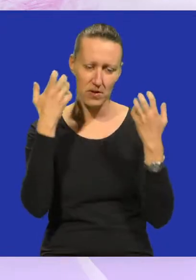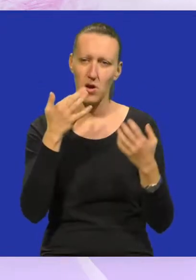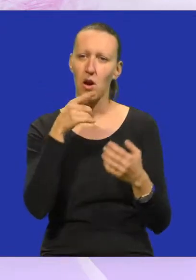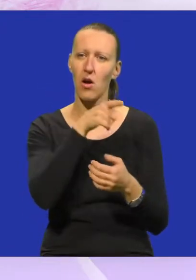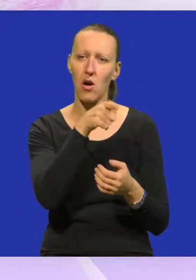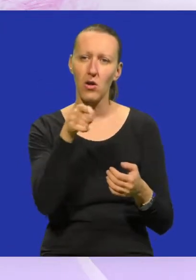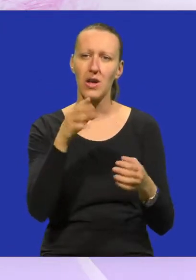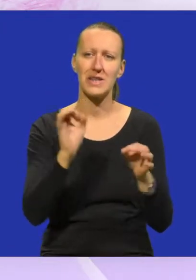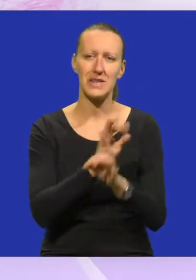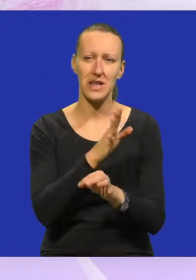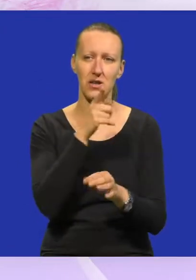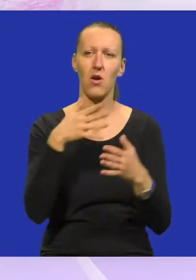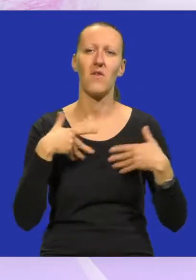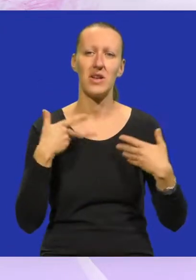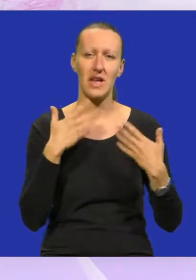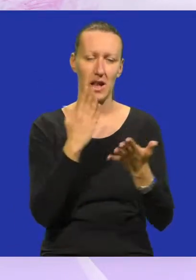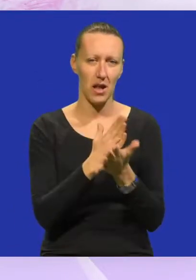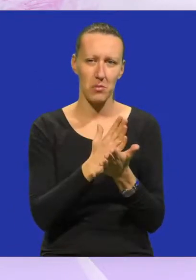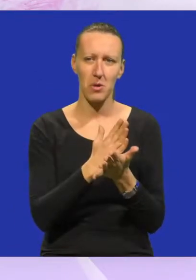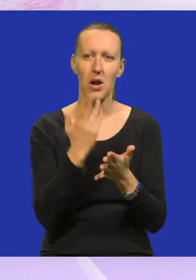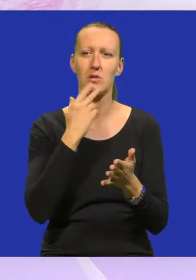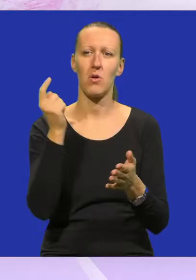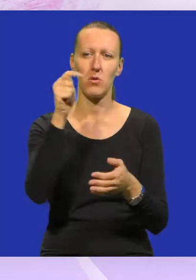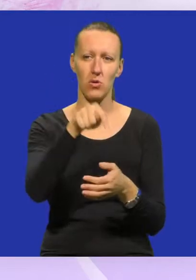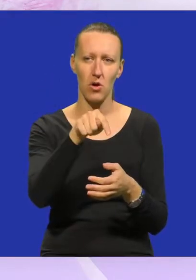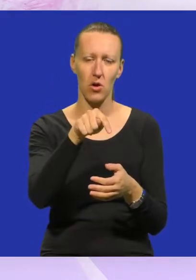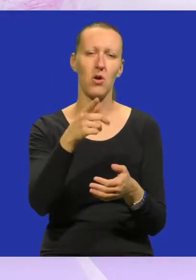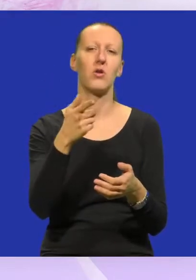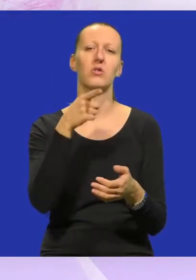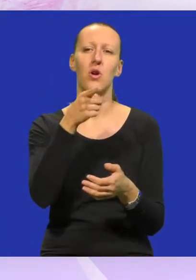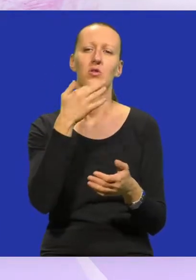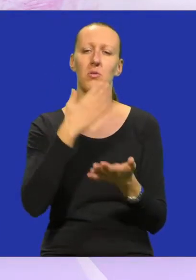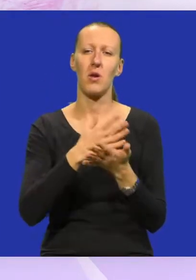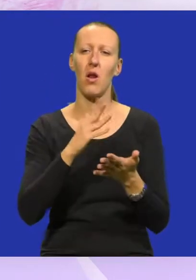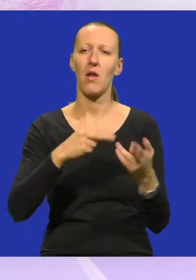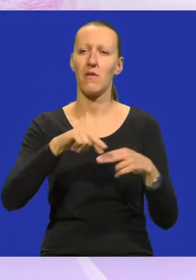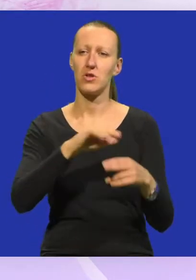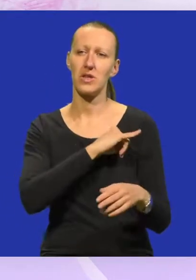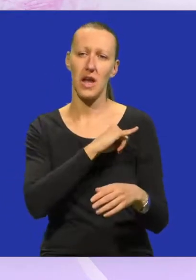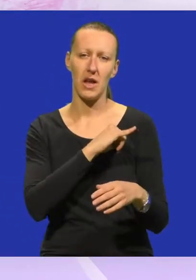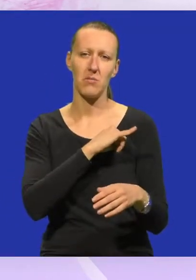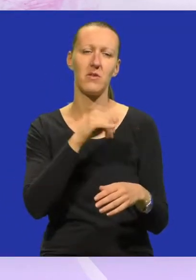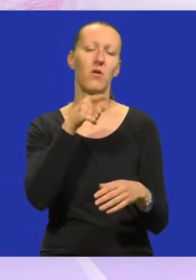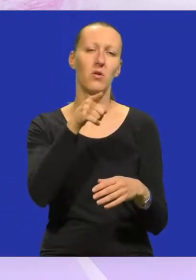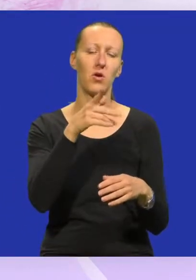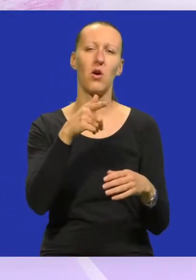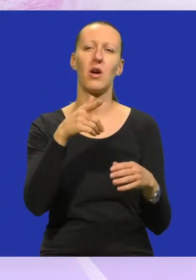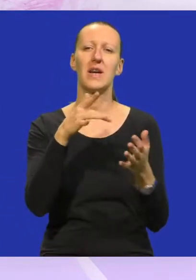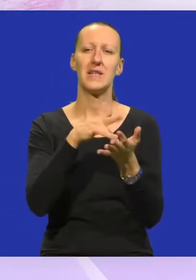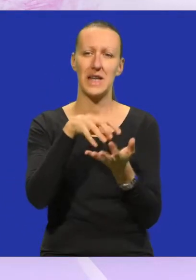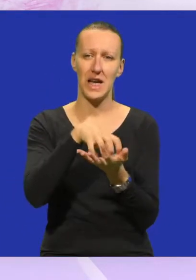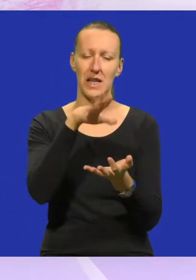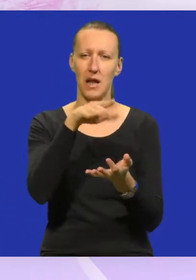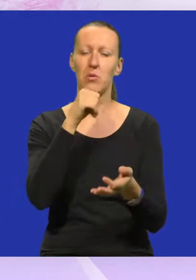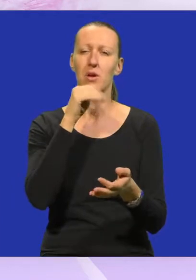koliko je ta sreća, to veselje bilo kad smo se pojavili. I ono što nam je bilo najzanimljivije je kako je to sabirni centar.